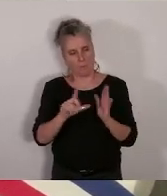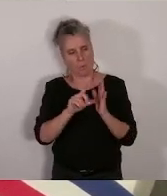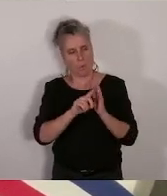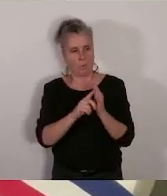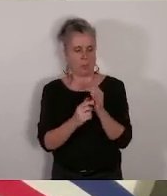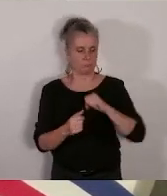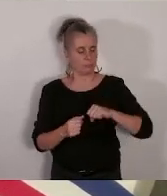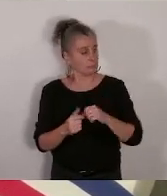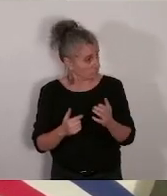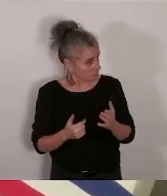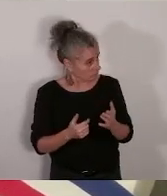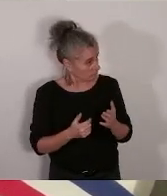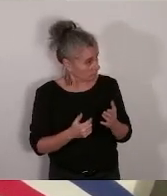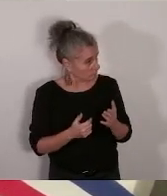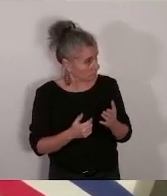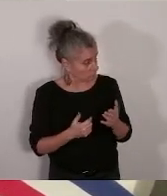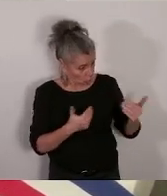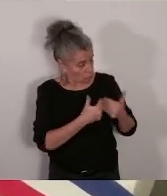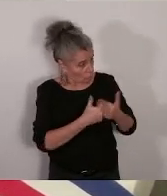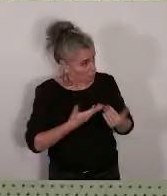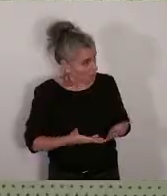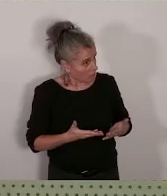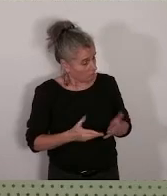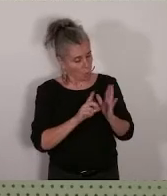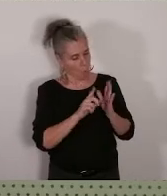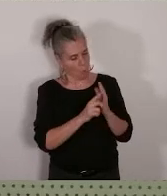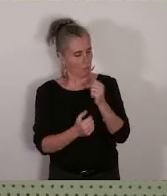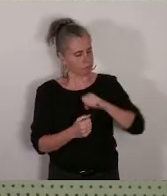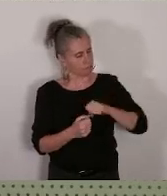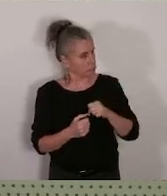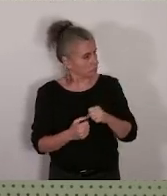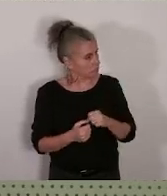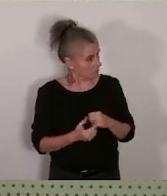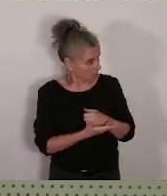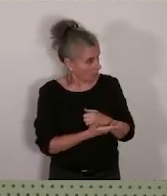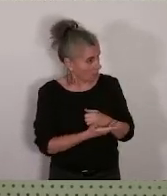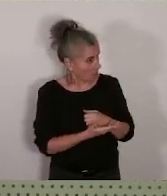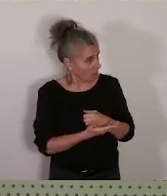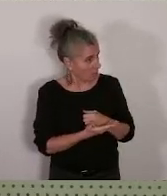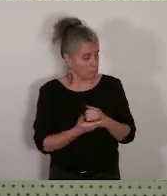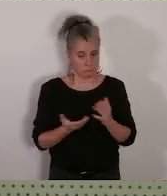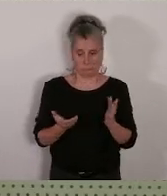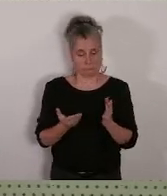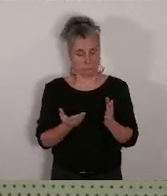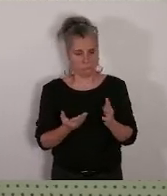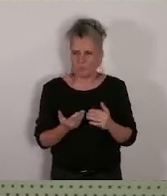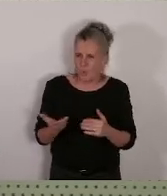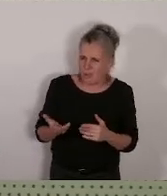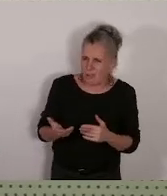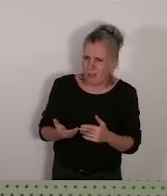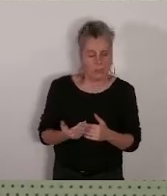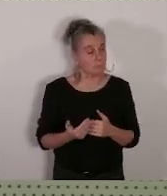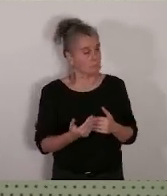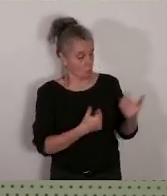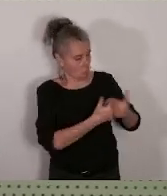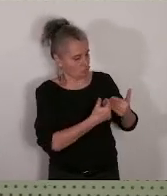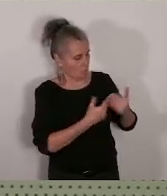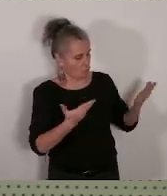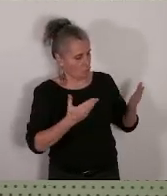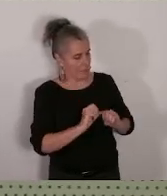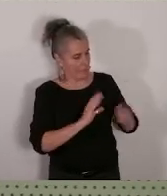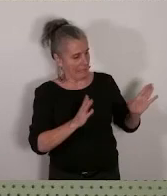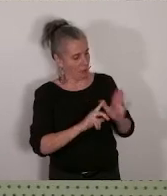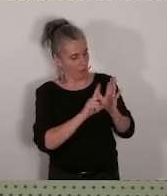vous nous demandez de ne pas respecter la loi madame Parodi c'est grave voilà vous nous demandez de ne pas respecter la loi c'est clair